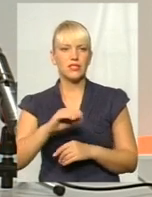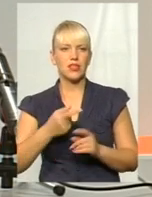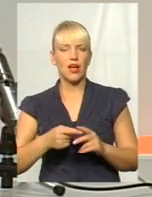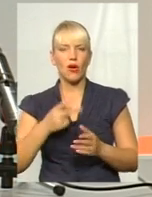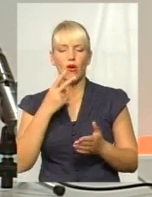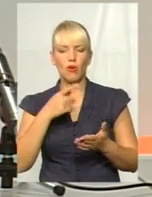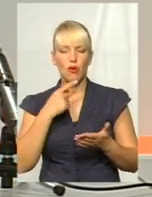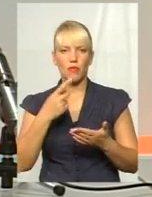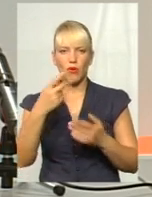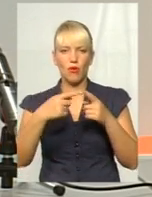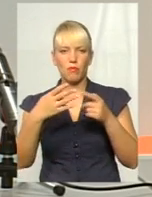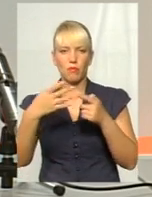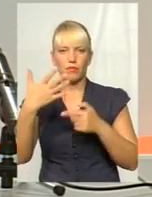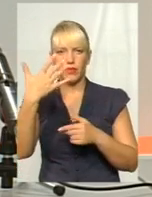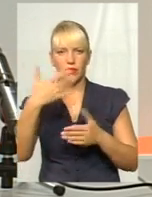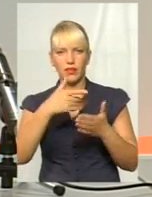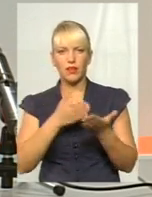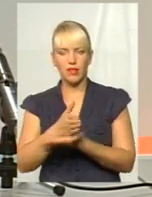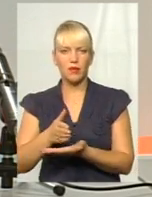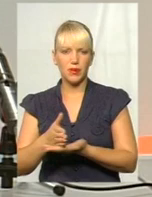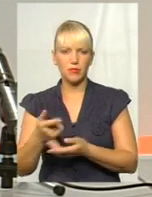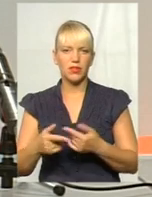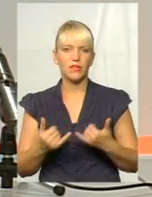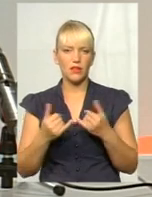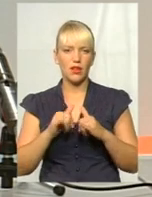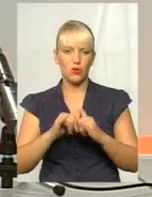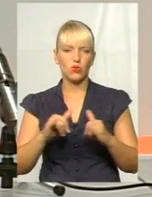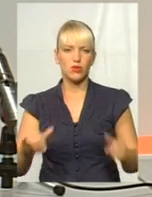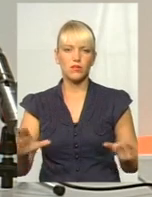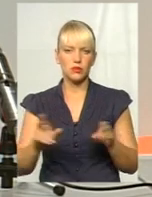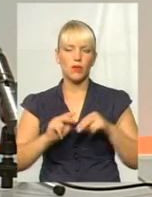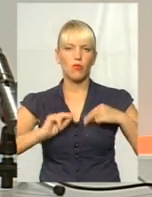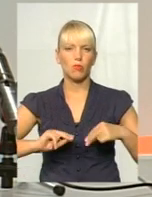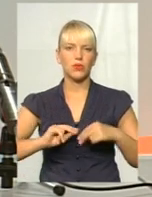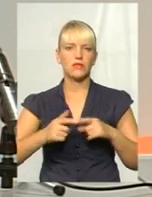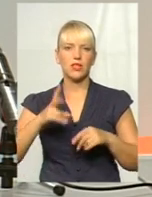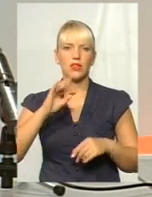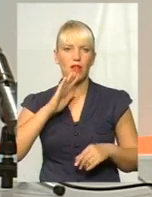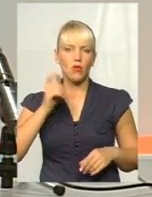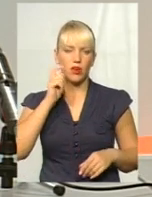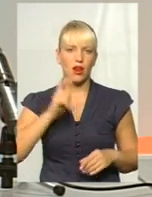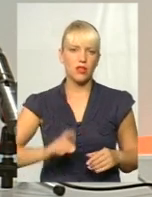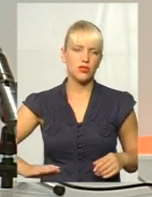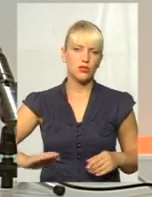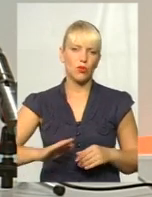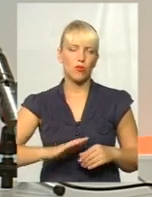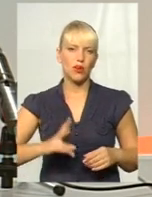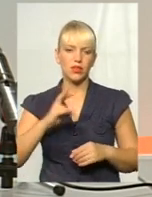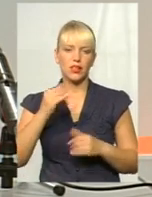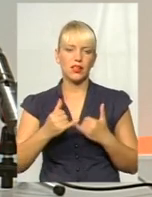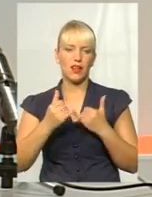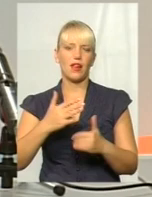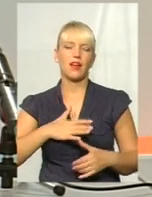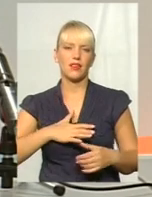5 основних напрямків, які цікаві сьогодні для розвитку і співробітництва саме на українському ринку, для канадських підприємств.